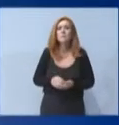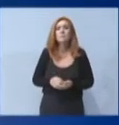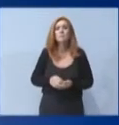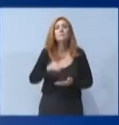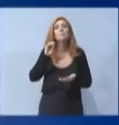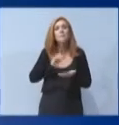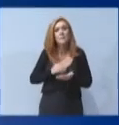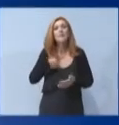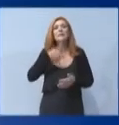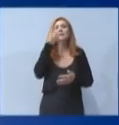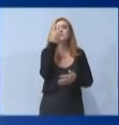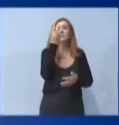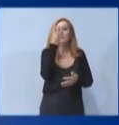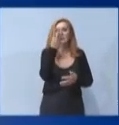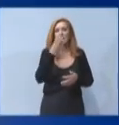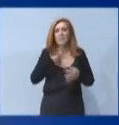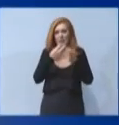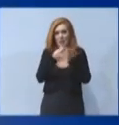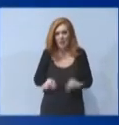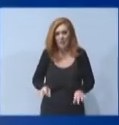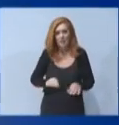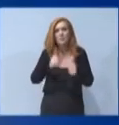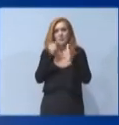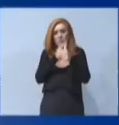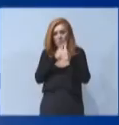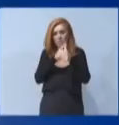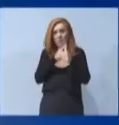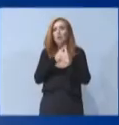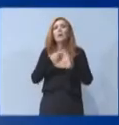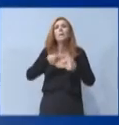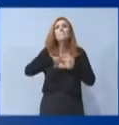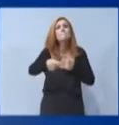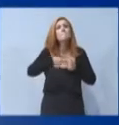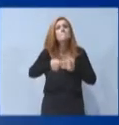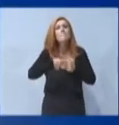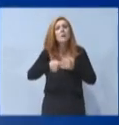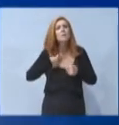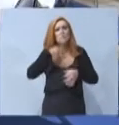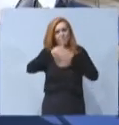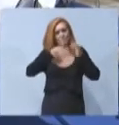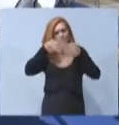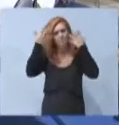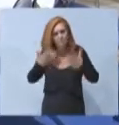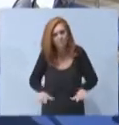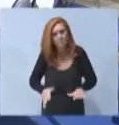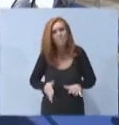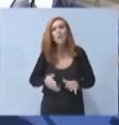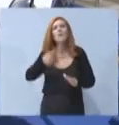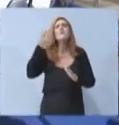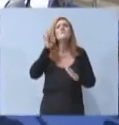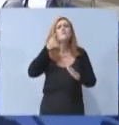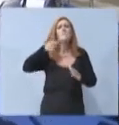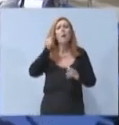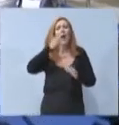απαντήσεις μας. Πρώτον, στοχευμένα μέτρα, όπως σας μίλησα ήδη, χαμηλούς τελευταί φυβεία